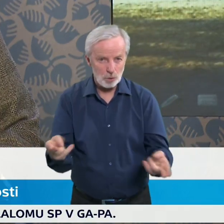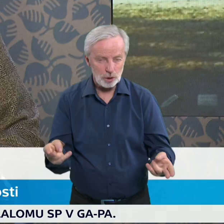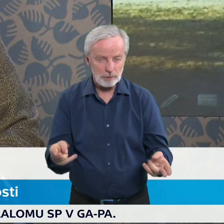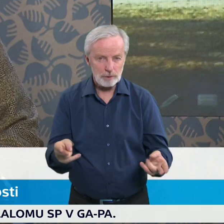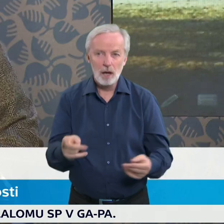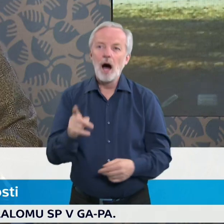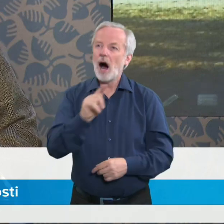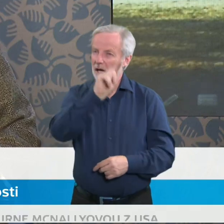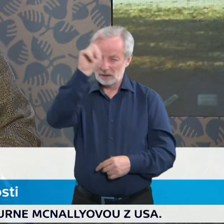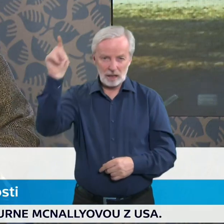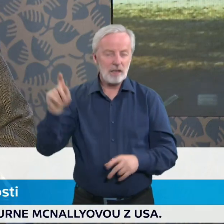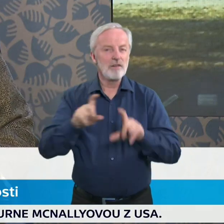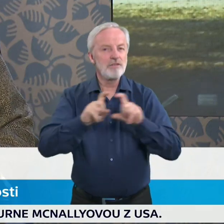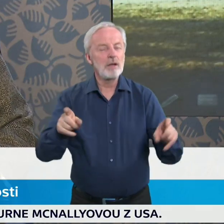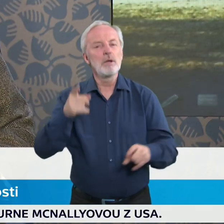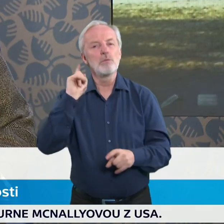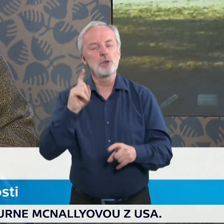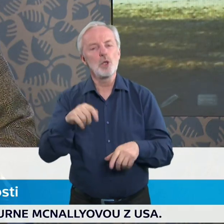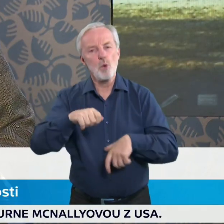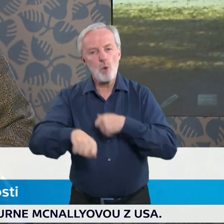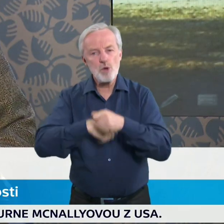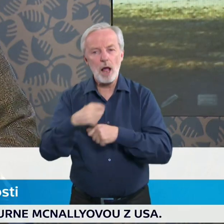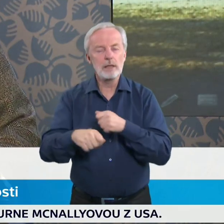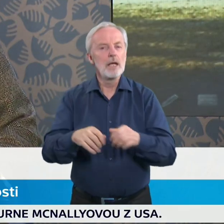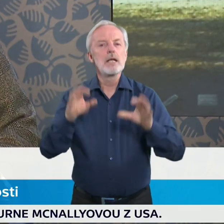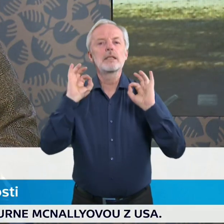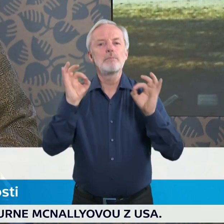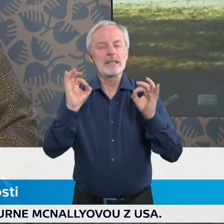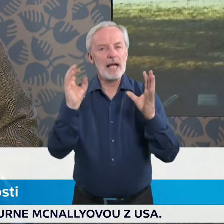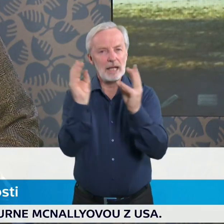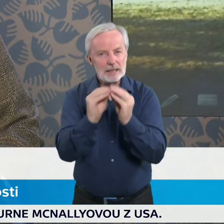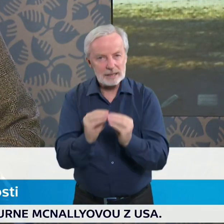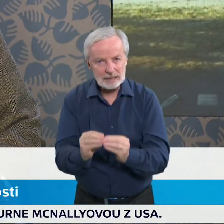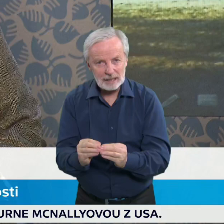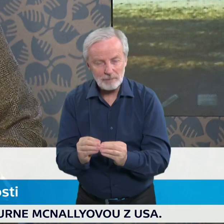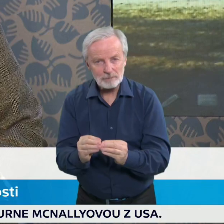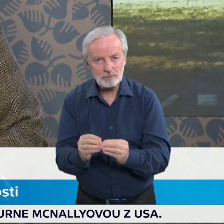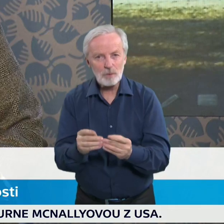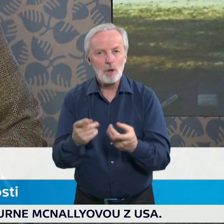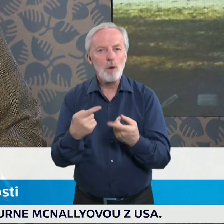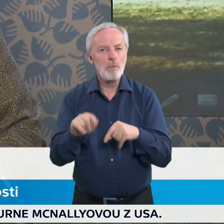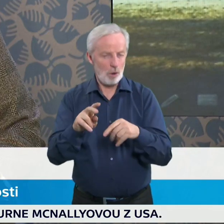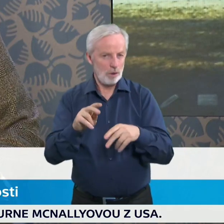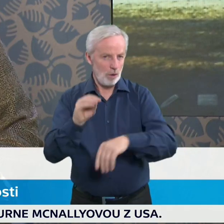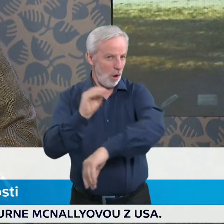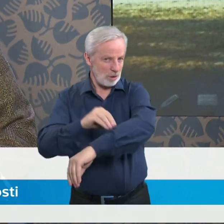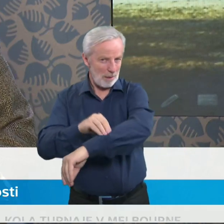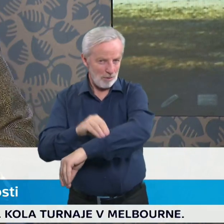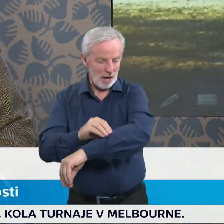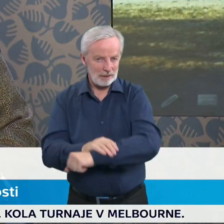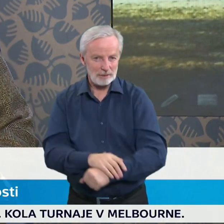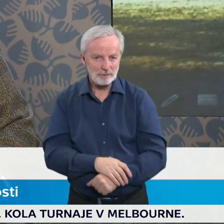náležitosti pro jeho řádné fungování. Způsoby oznamování prostřednictvím